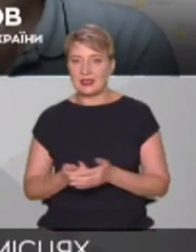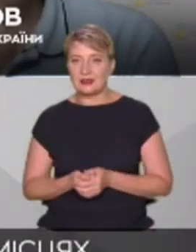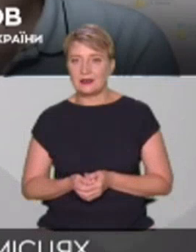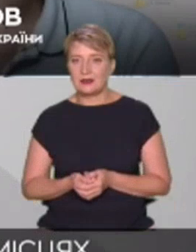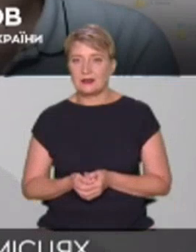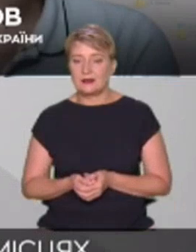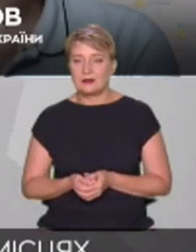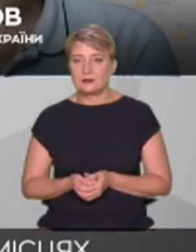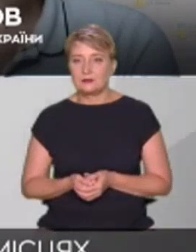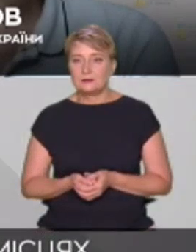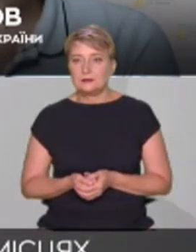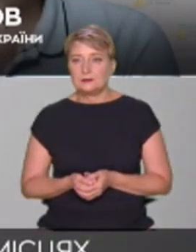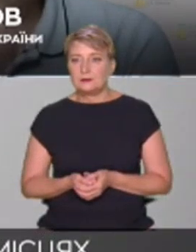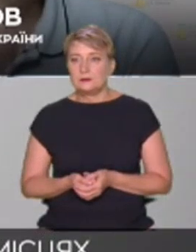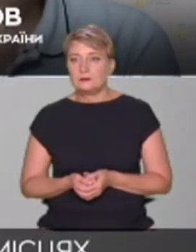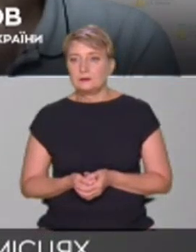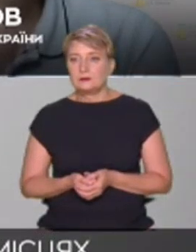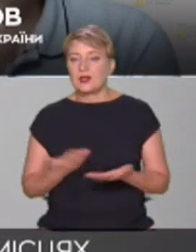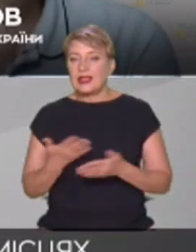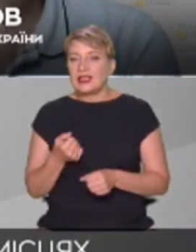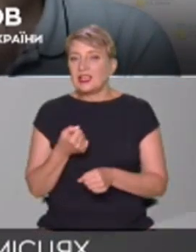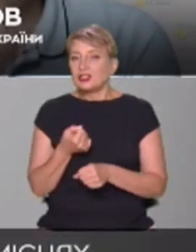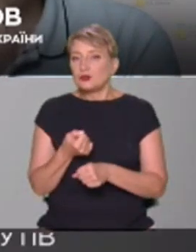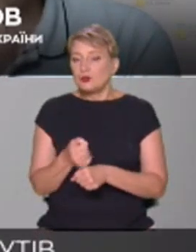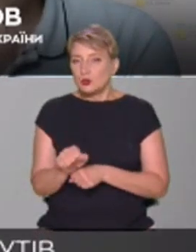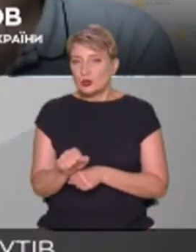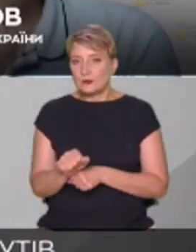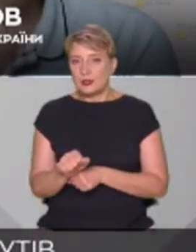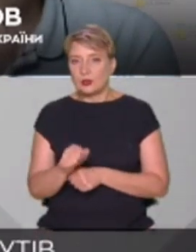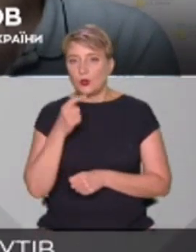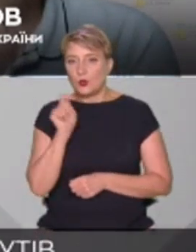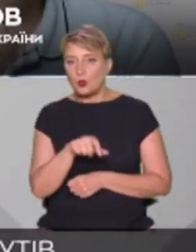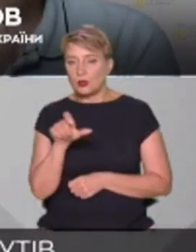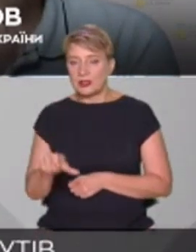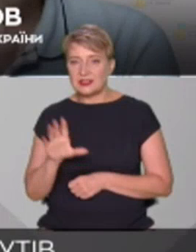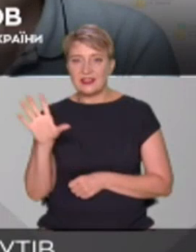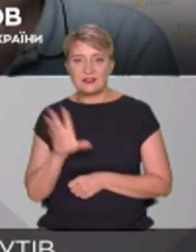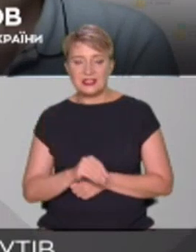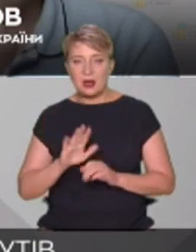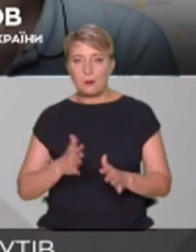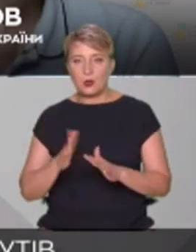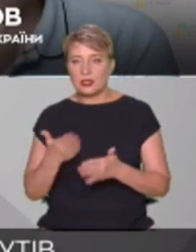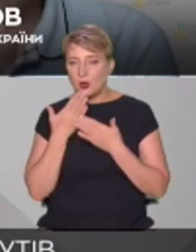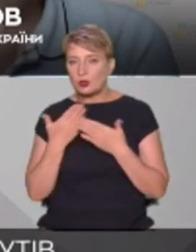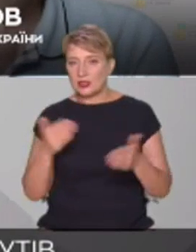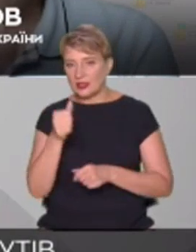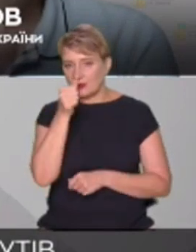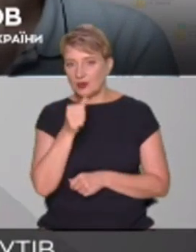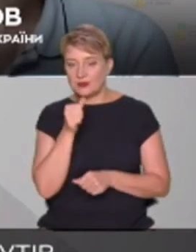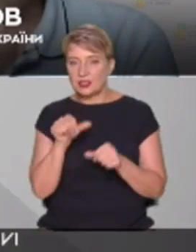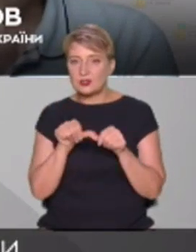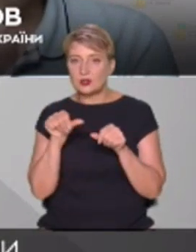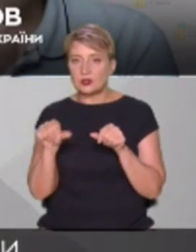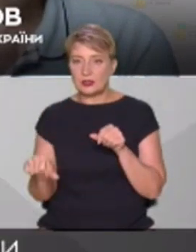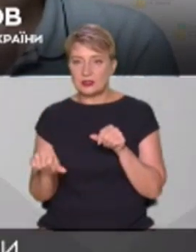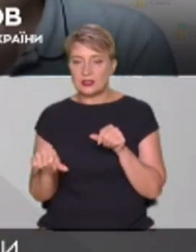змушують нас до цього всі події останніх місяців, зокрема, відкрита